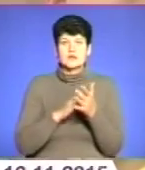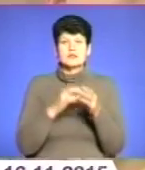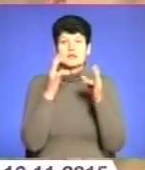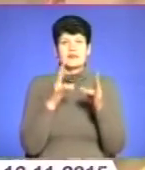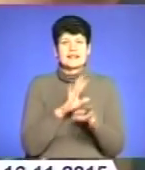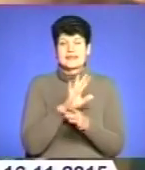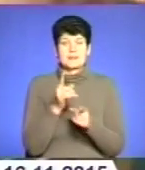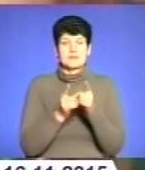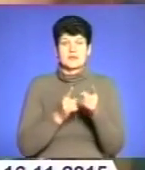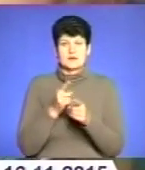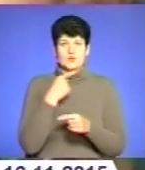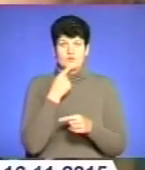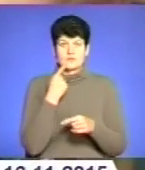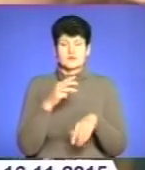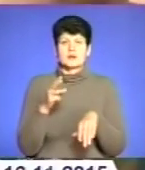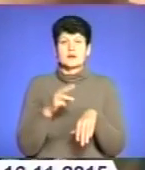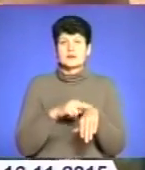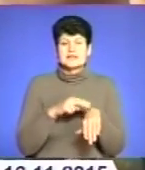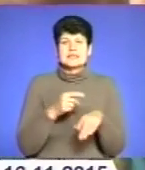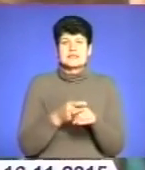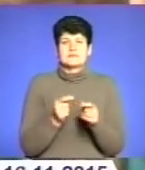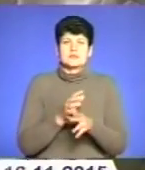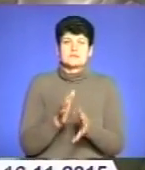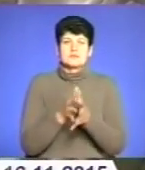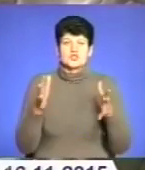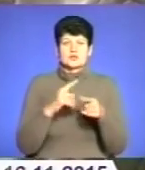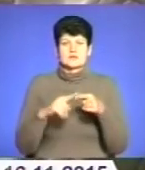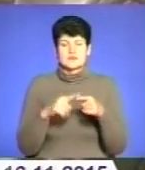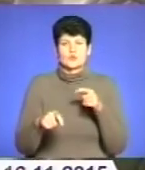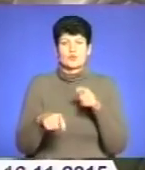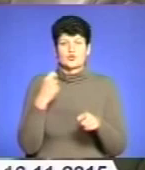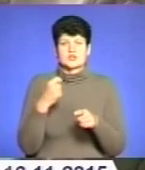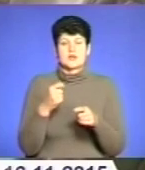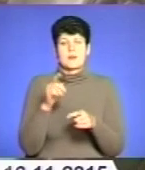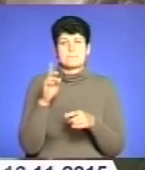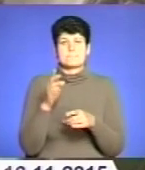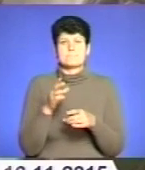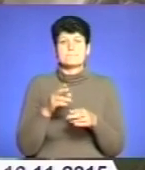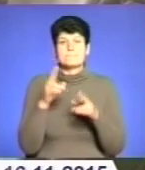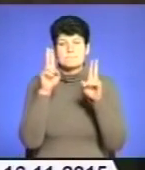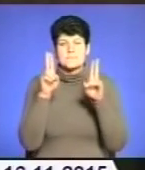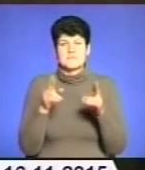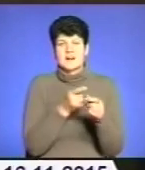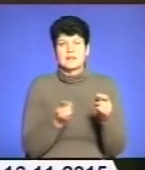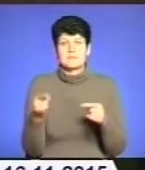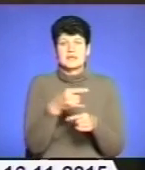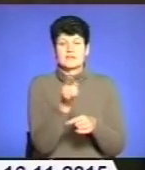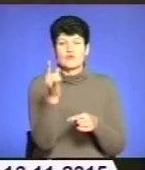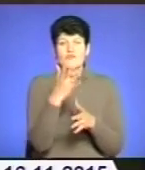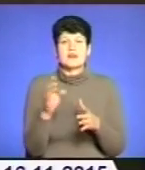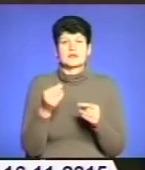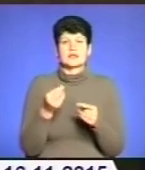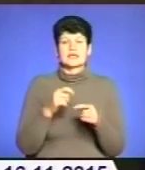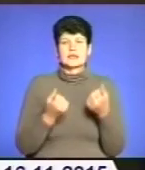змінюються, кажуть правоохоронці. Це перевищення швидкості руху, порушення правил маневрування та проїзд перехресть, керування транспортними засобами